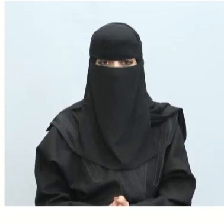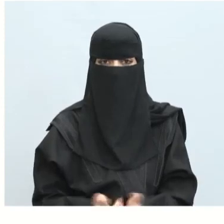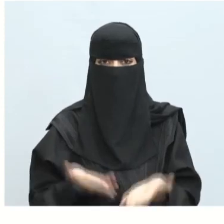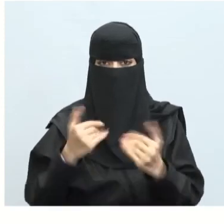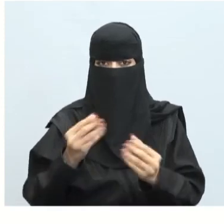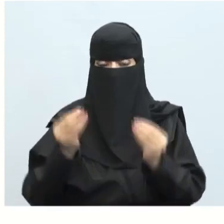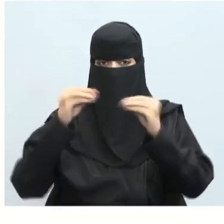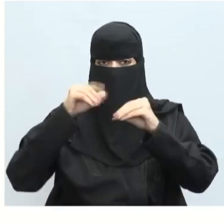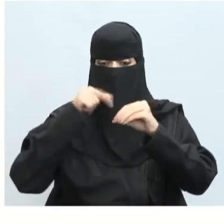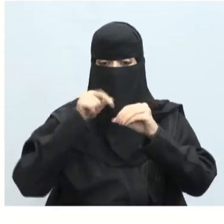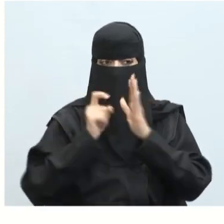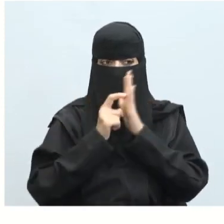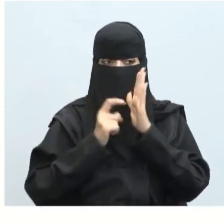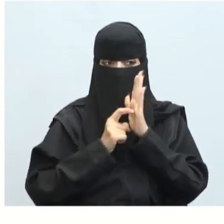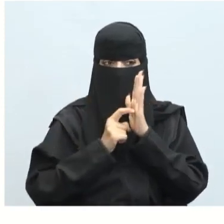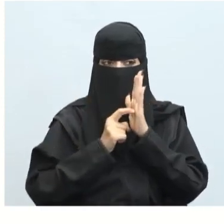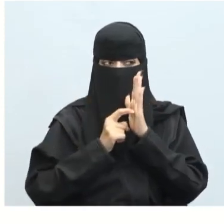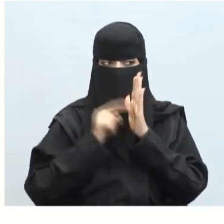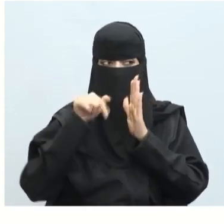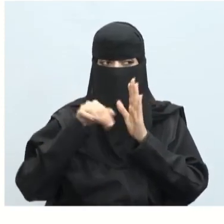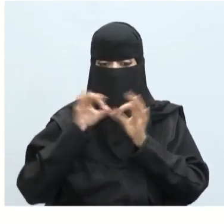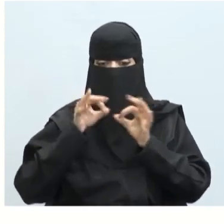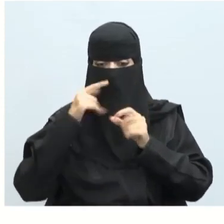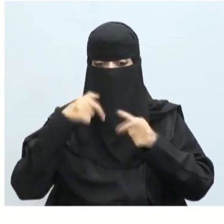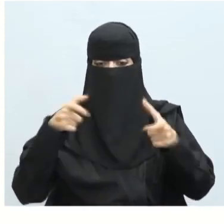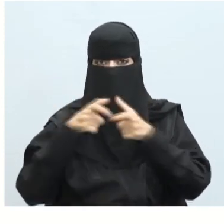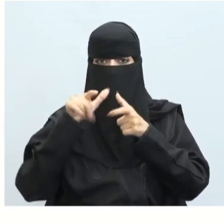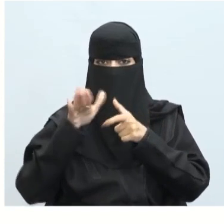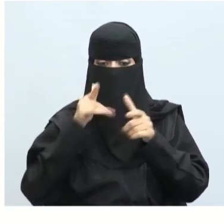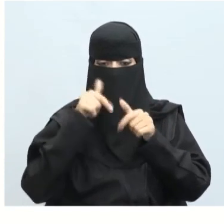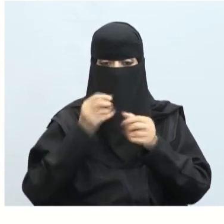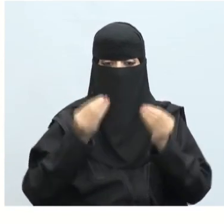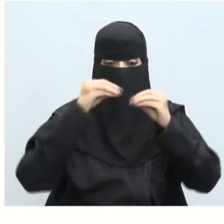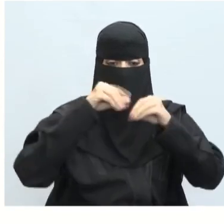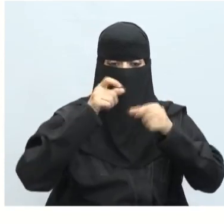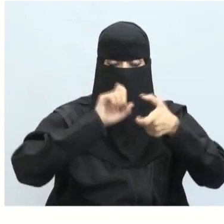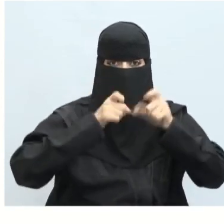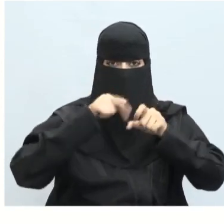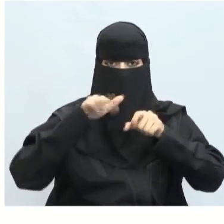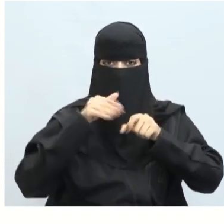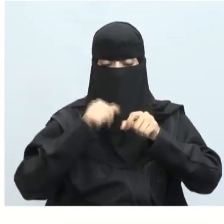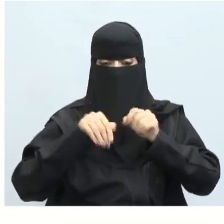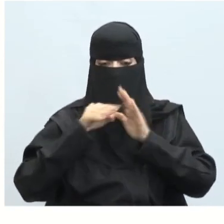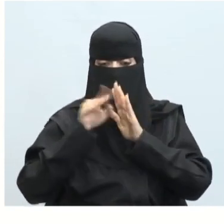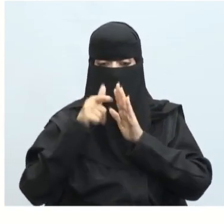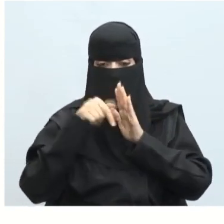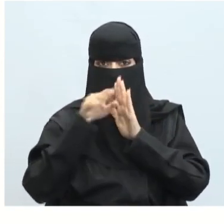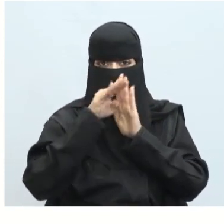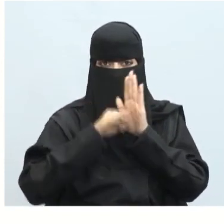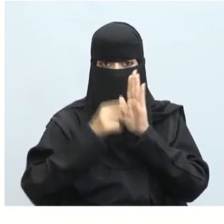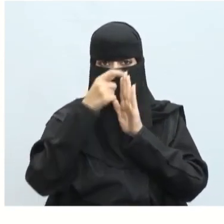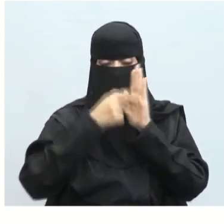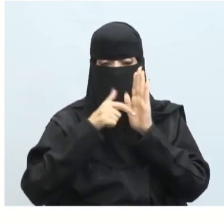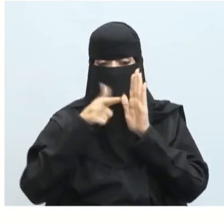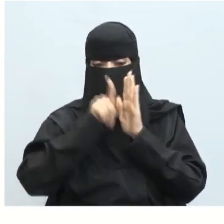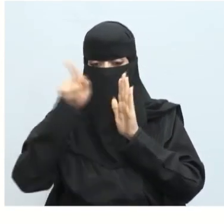لإضافة عناصر على الشاشة من مجموعة لعاوت التخطيط أضف مكون Vertical Arrangement ترتيب العمودي إلى